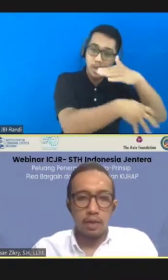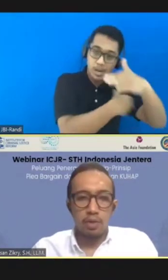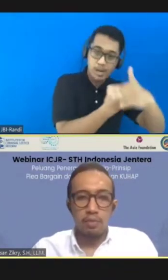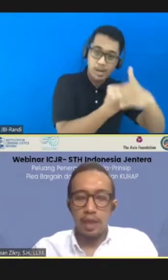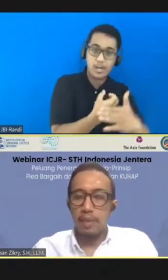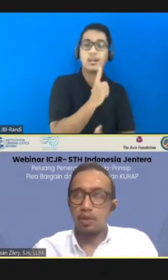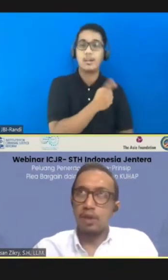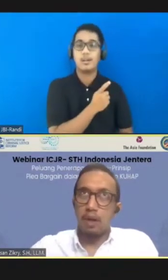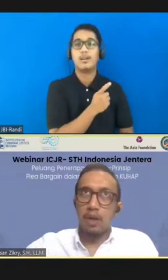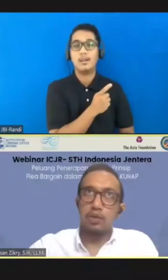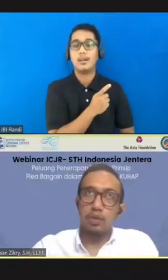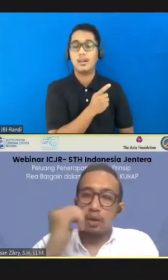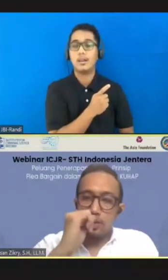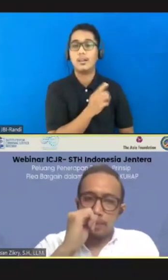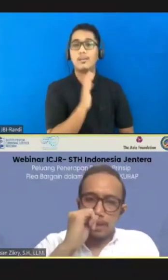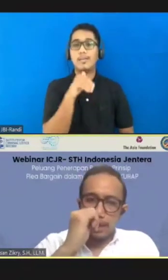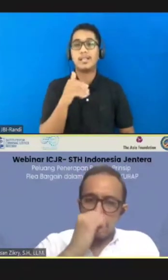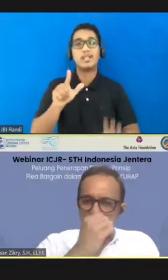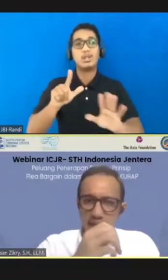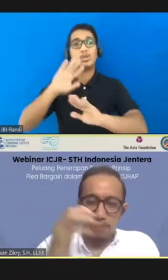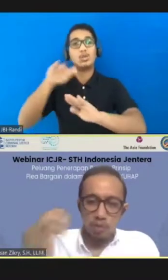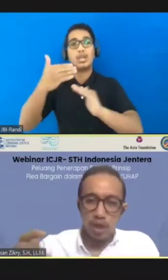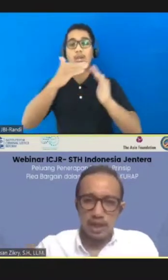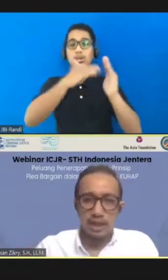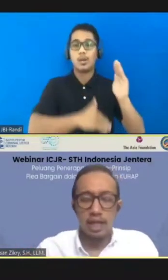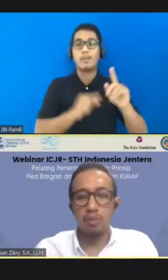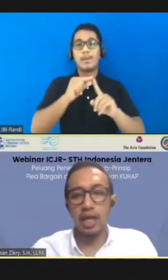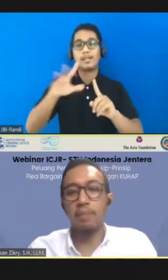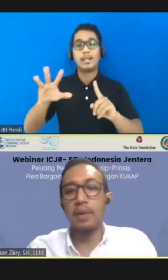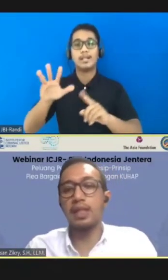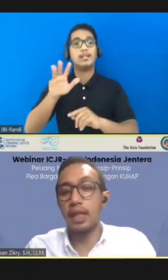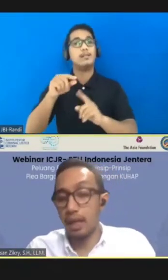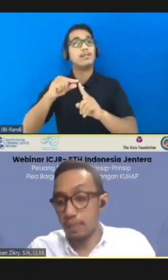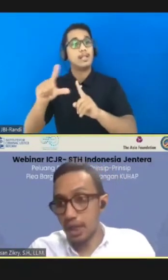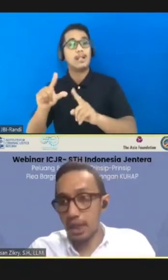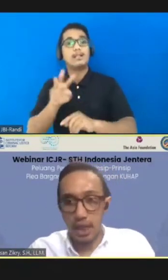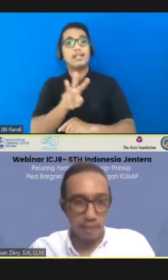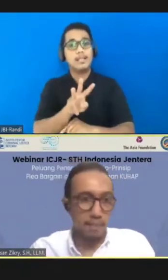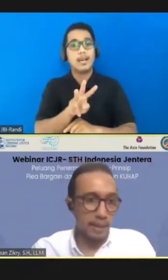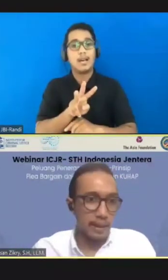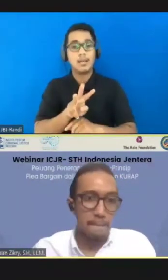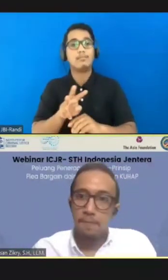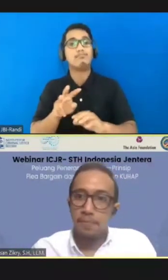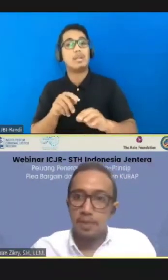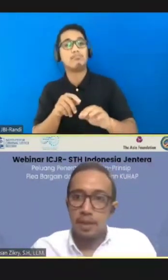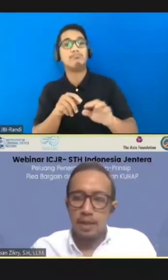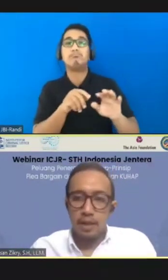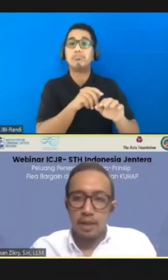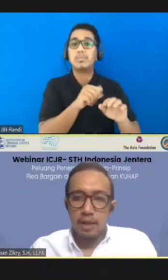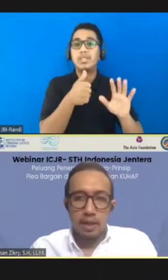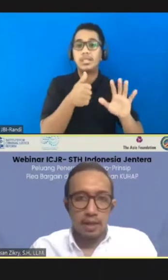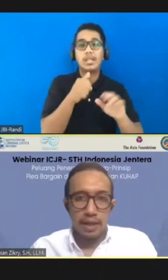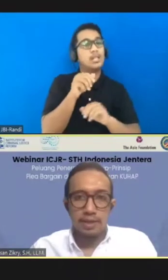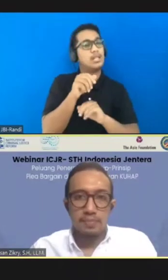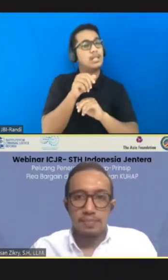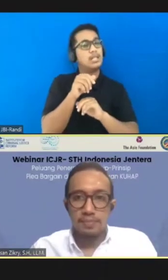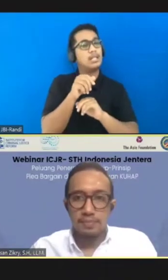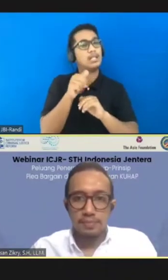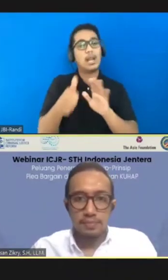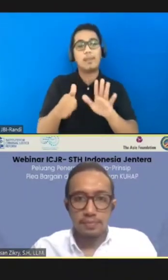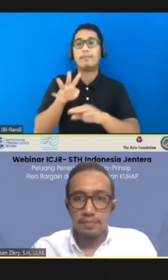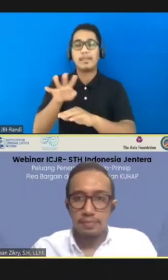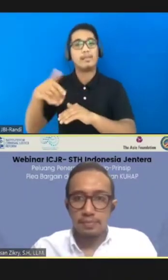itu ya, itu yang masuk di bawah 7 tahun itu ya pasal 362 saja, dan sebagian pasal 363 dan 364. Next.